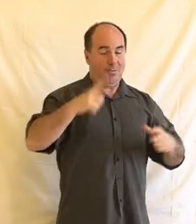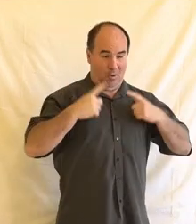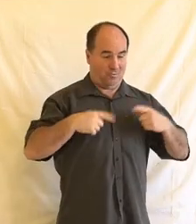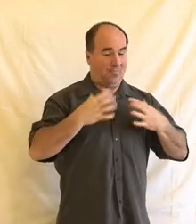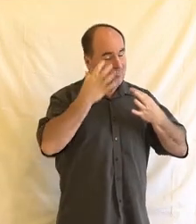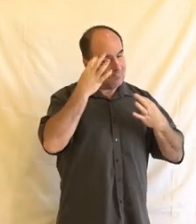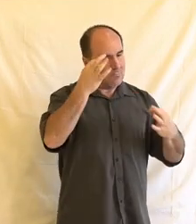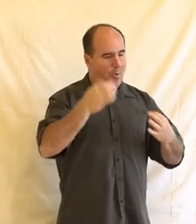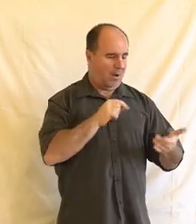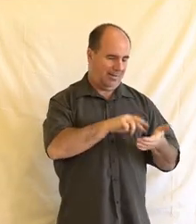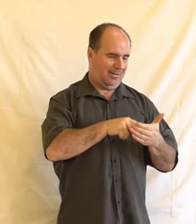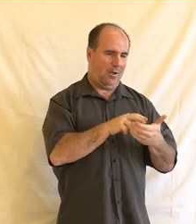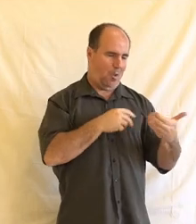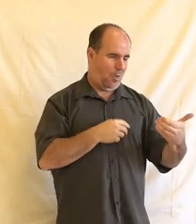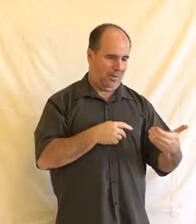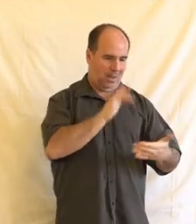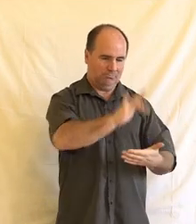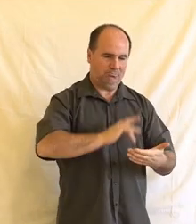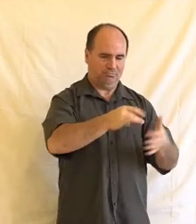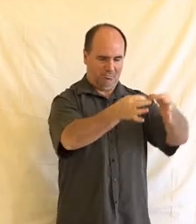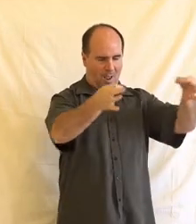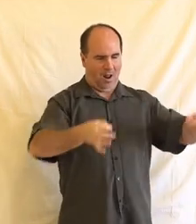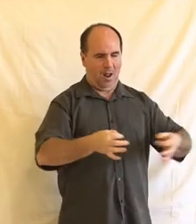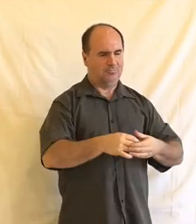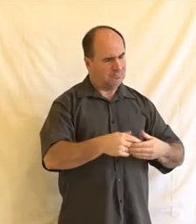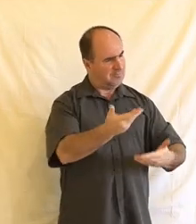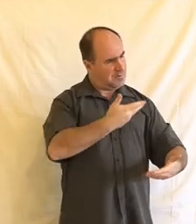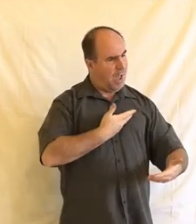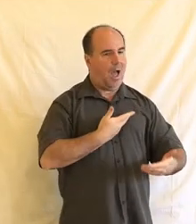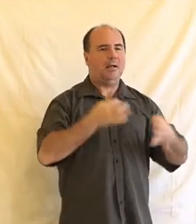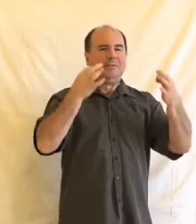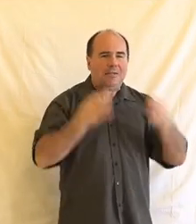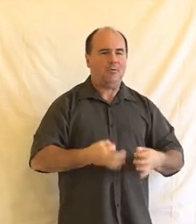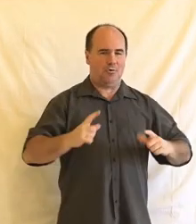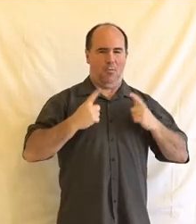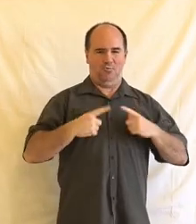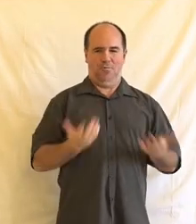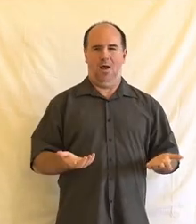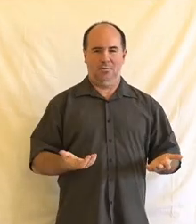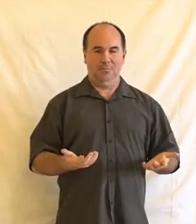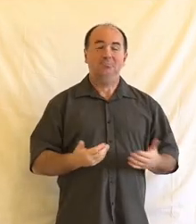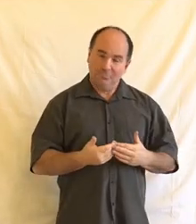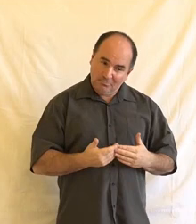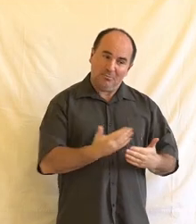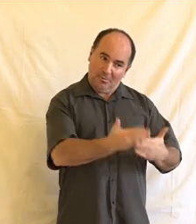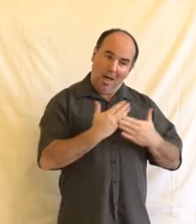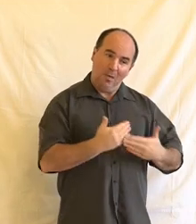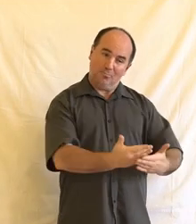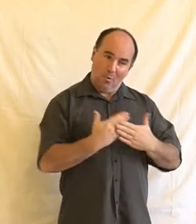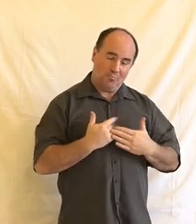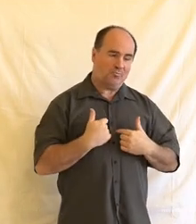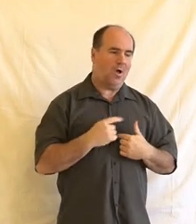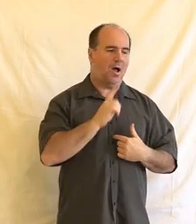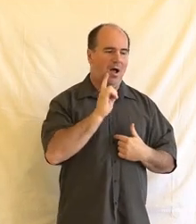technologii, která má přinést nějakou výhodu, něco zjednodušit, usnadnit, tak ale zároveň je potřeba se podívat i na to, jestli mi